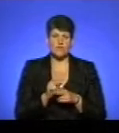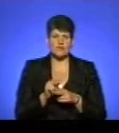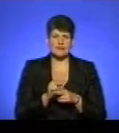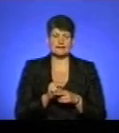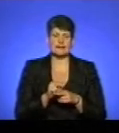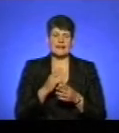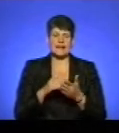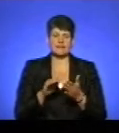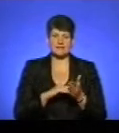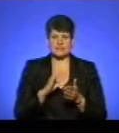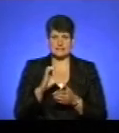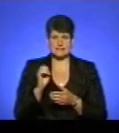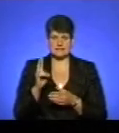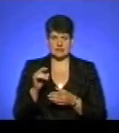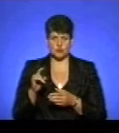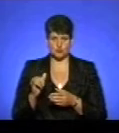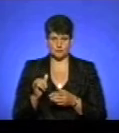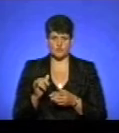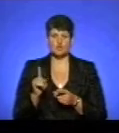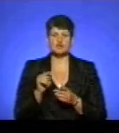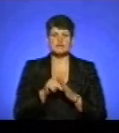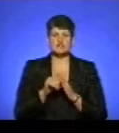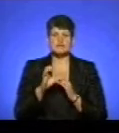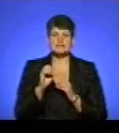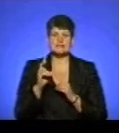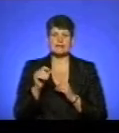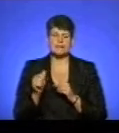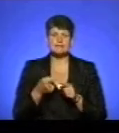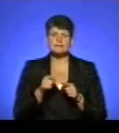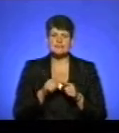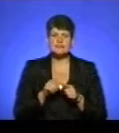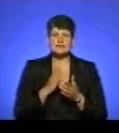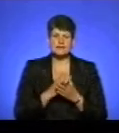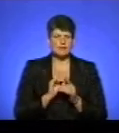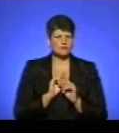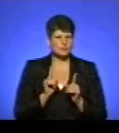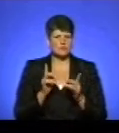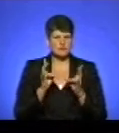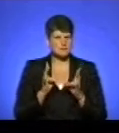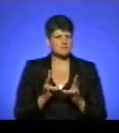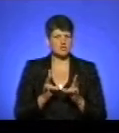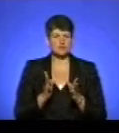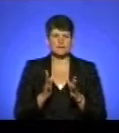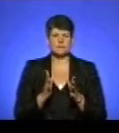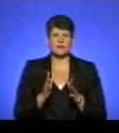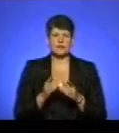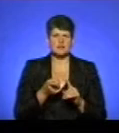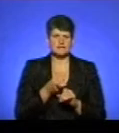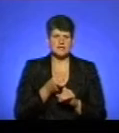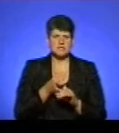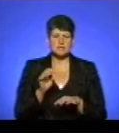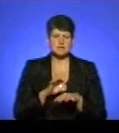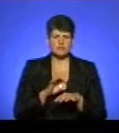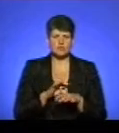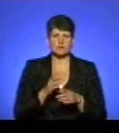сказу. Та, як вона зараз є. Що таке сказ? Дійсно, сказ – це є особливо небезпечне інфекційне захворення, збудником якого